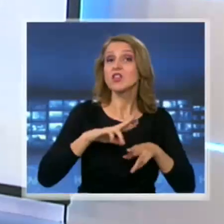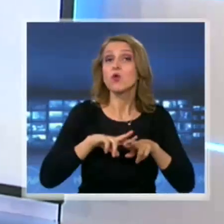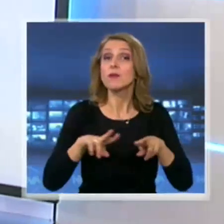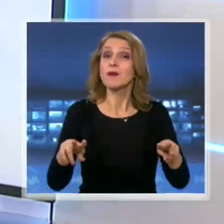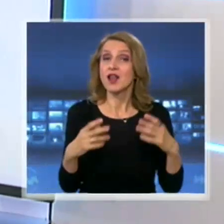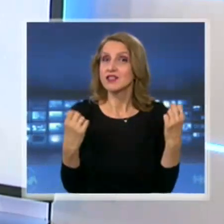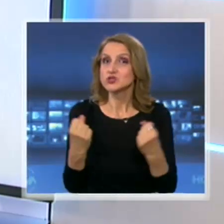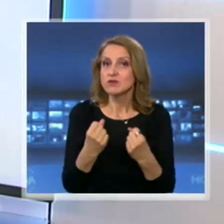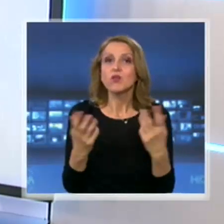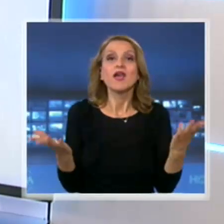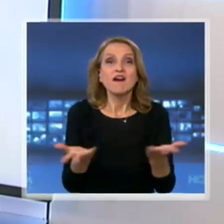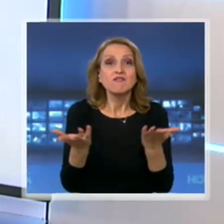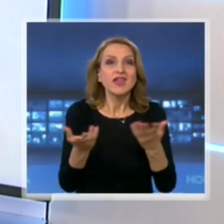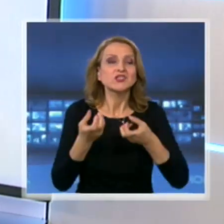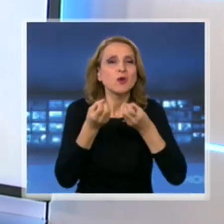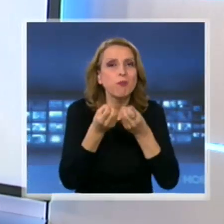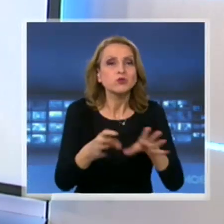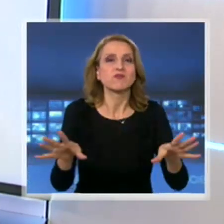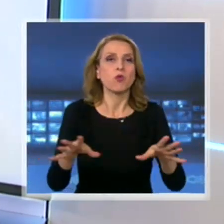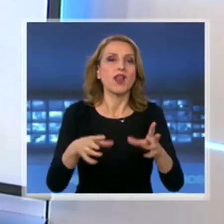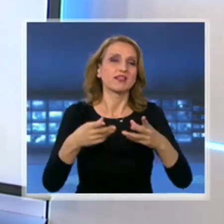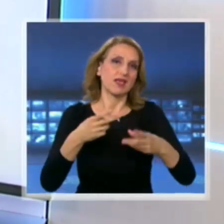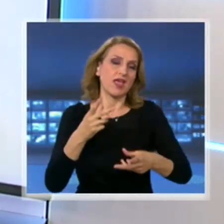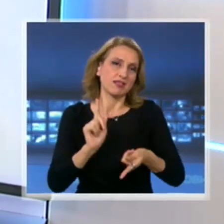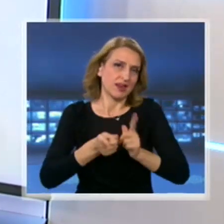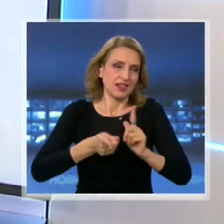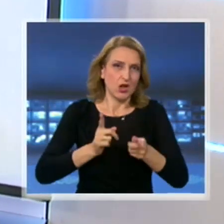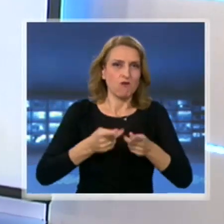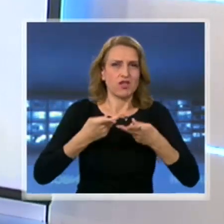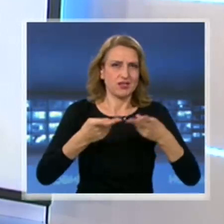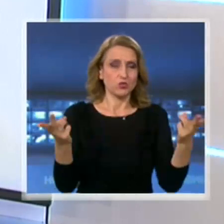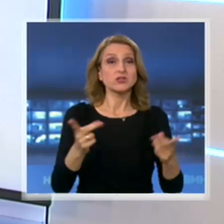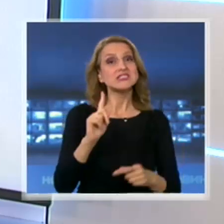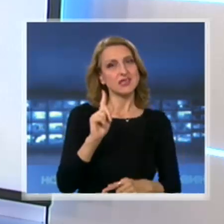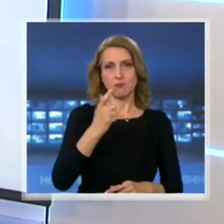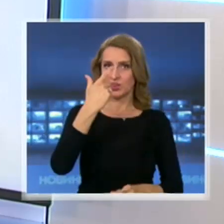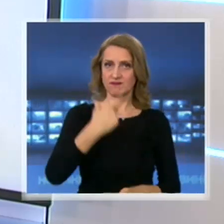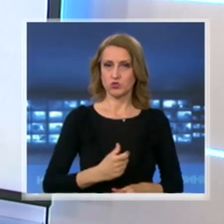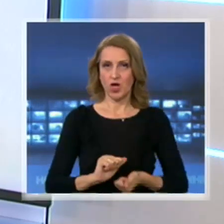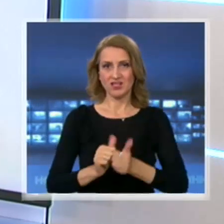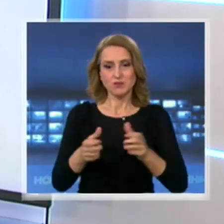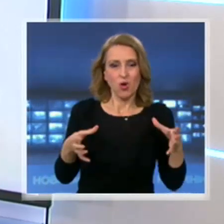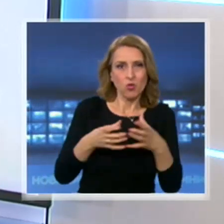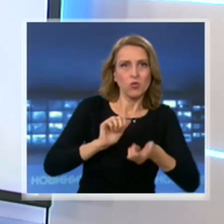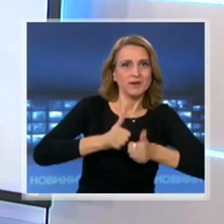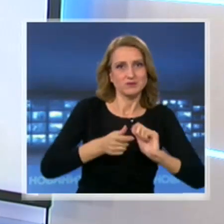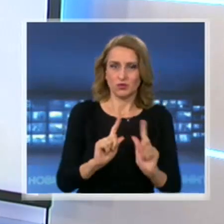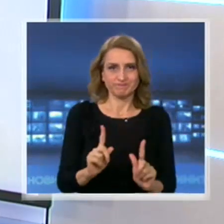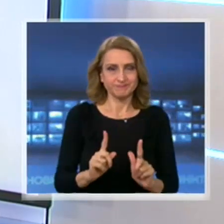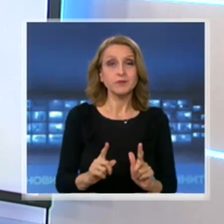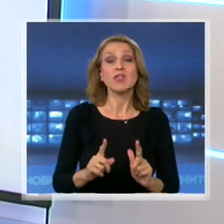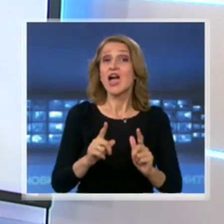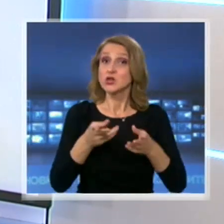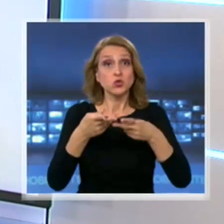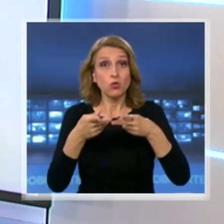тренировките на открито. За сега обаче мерките падат само за индивидуалните спортове. Ще отворят ли и басейните? Но ако